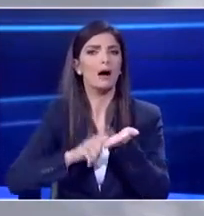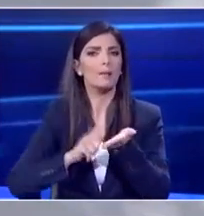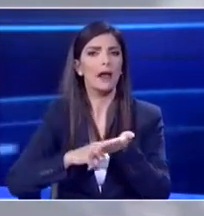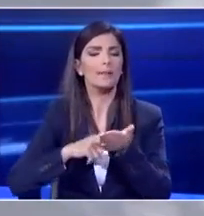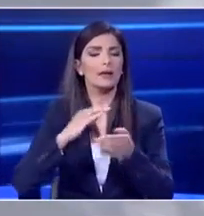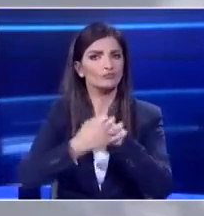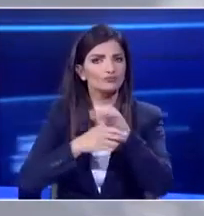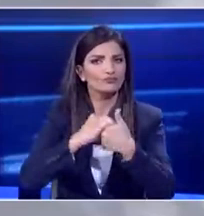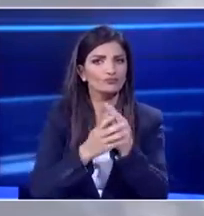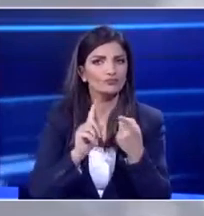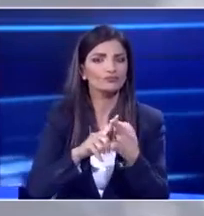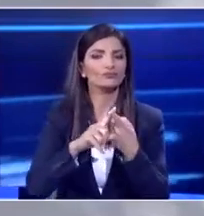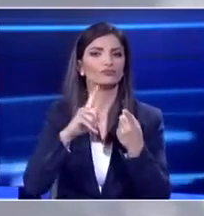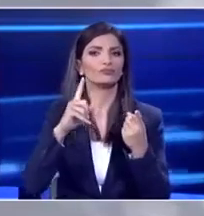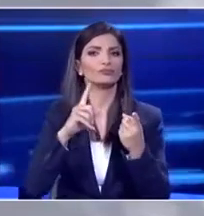τον αριθμό των περιστατικών